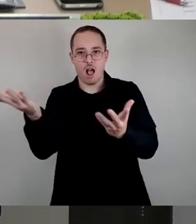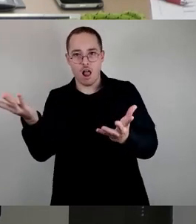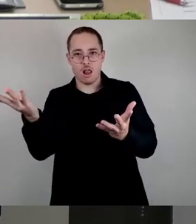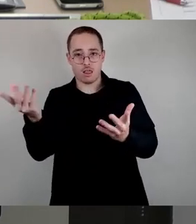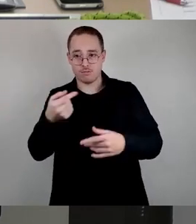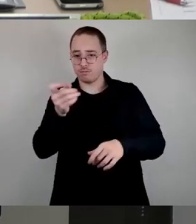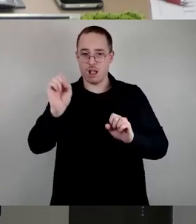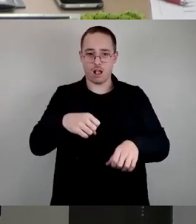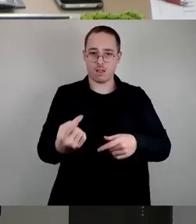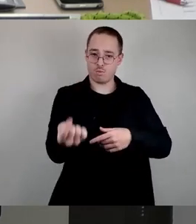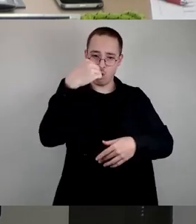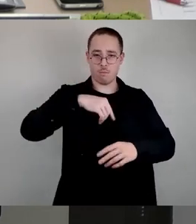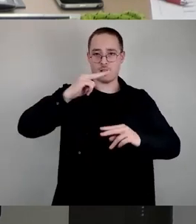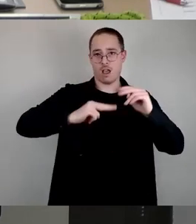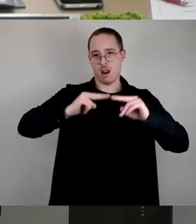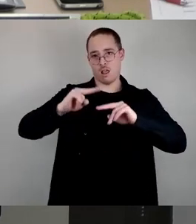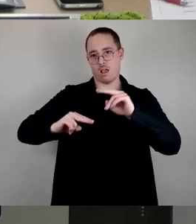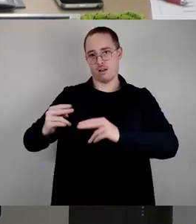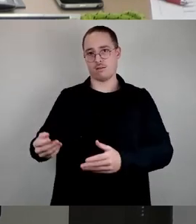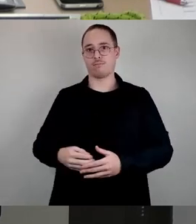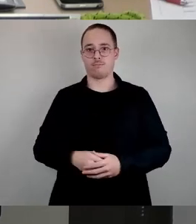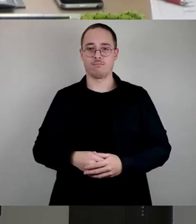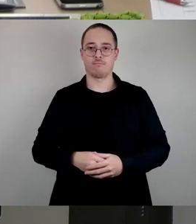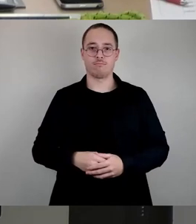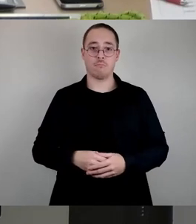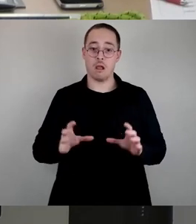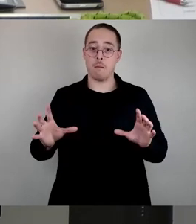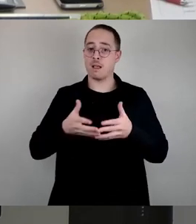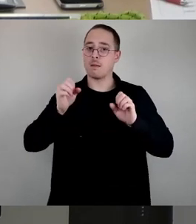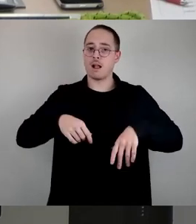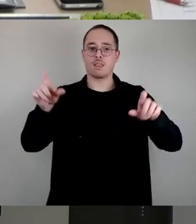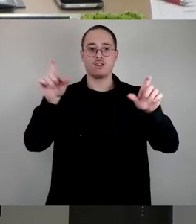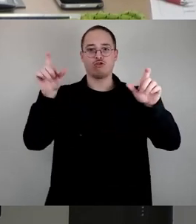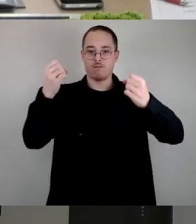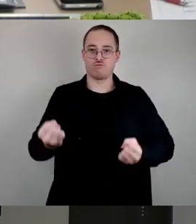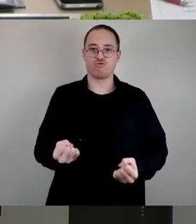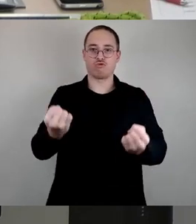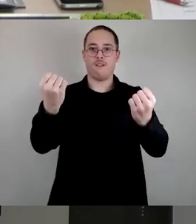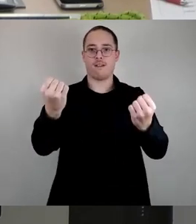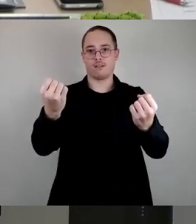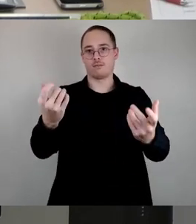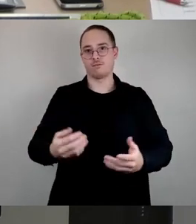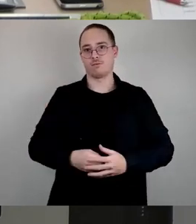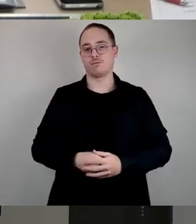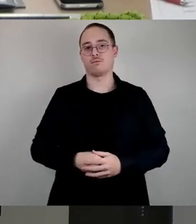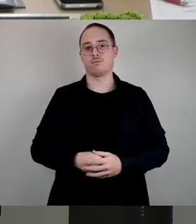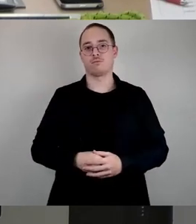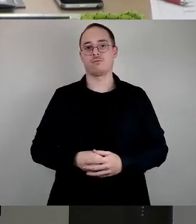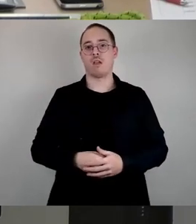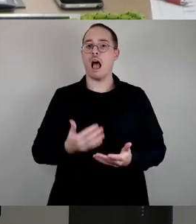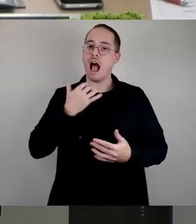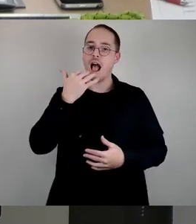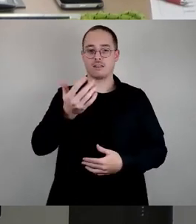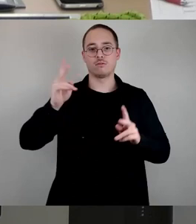Gemeinsam können wir die Gesellschaft stärken, Asreduzieren, Farbe